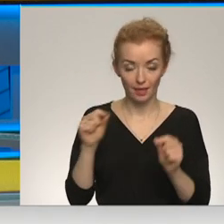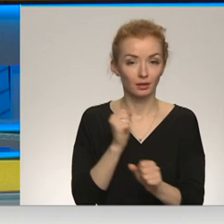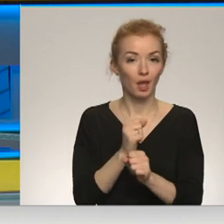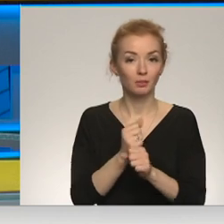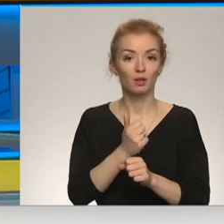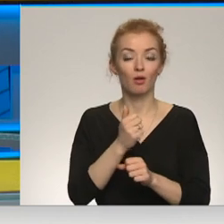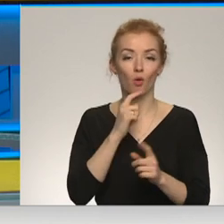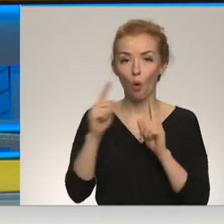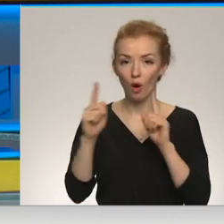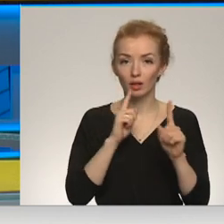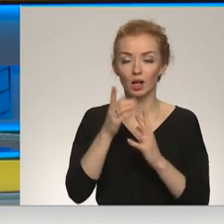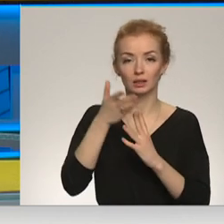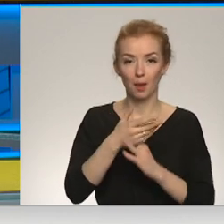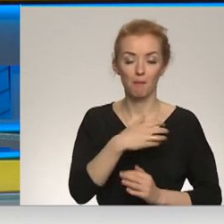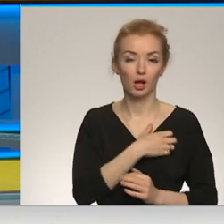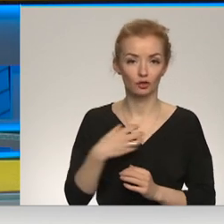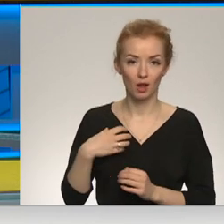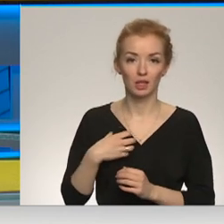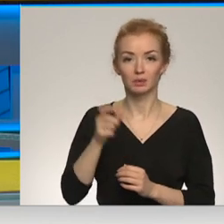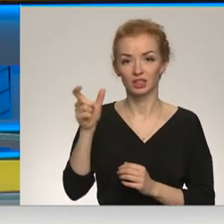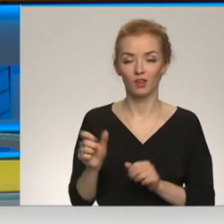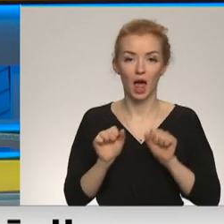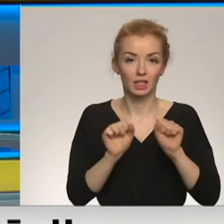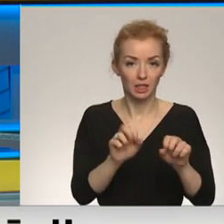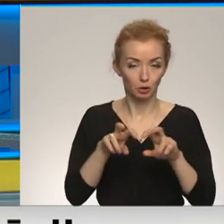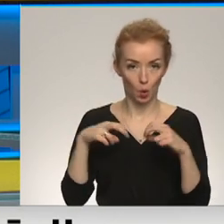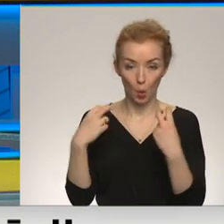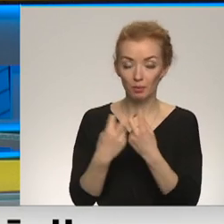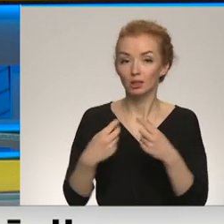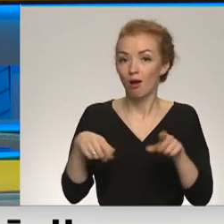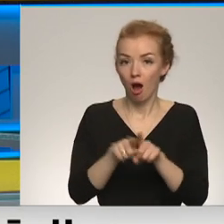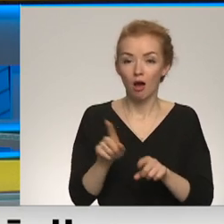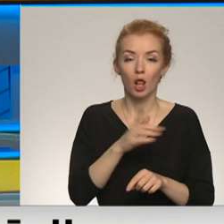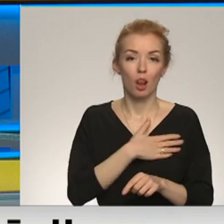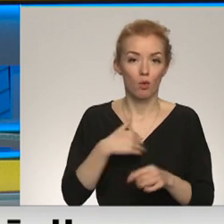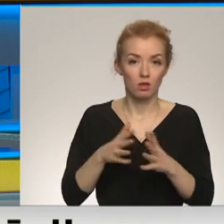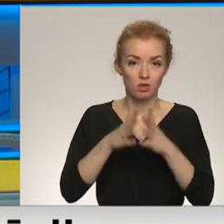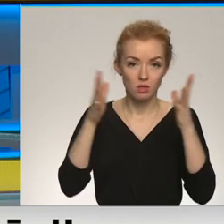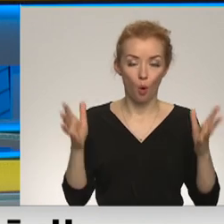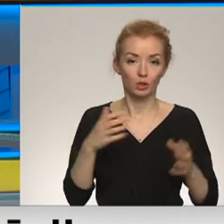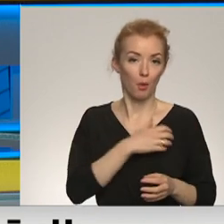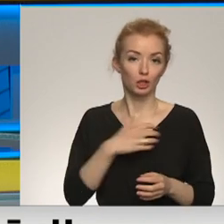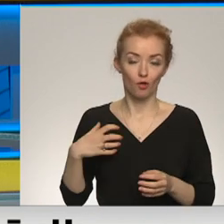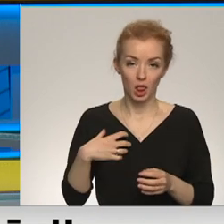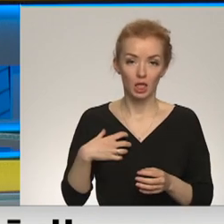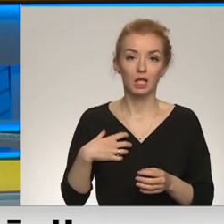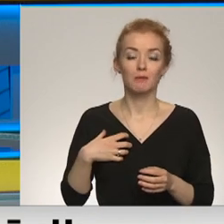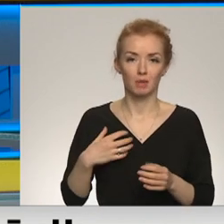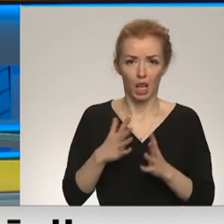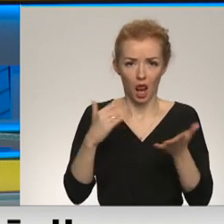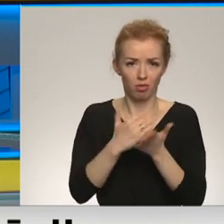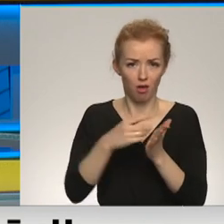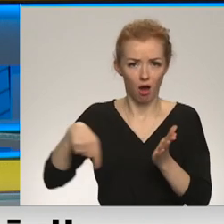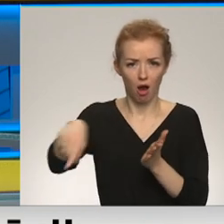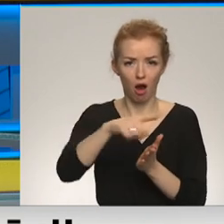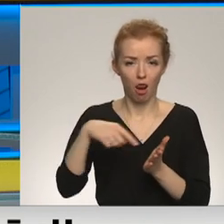koordinējas ar pašvaldību civiles aizsardzības komisijām. Ir ļoti daudz pašvaldība principā. Vairākums Latvijas pašvaldību